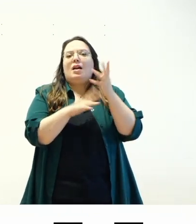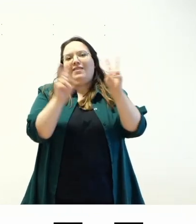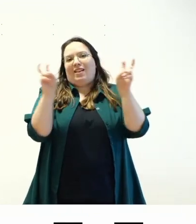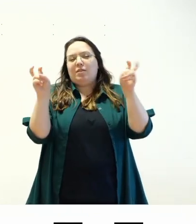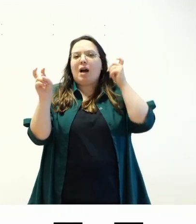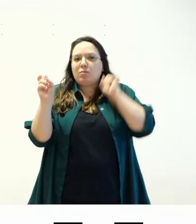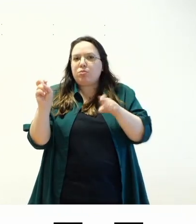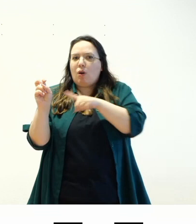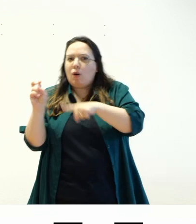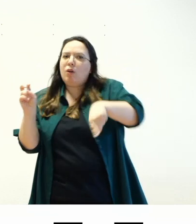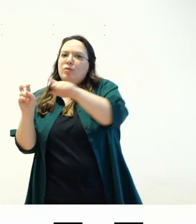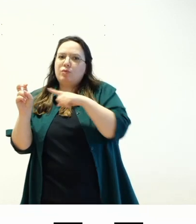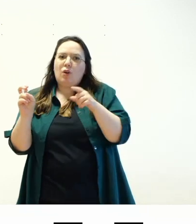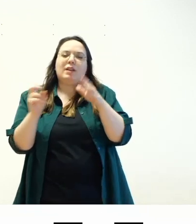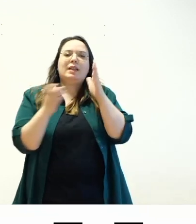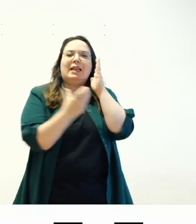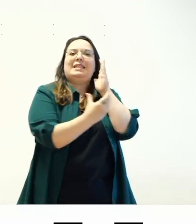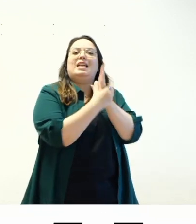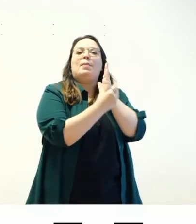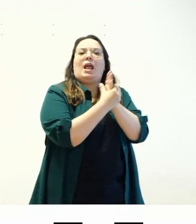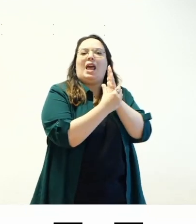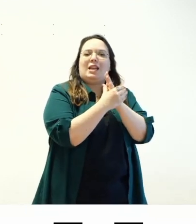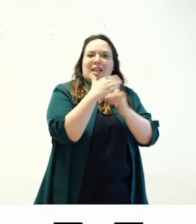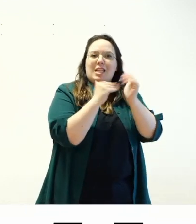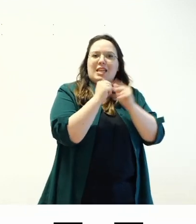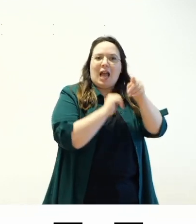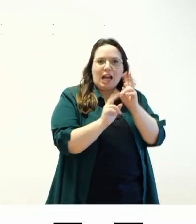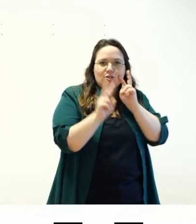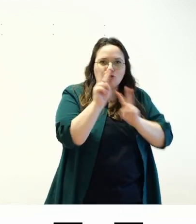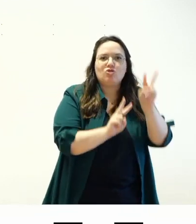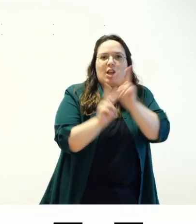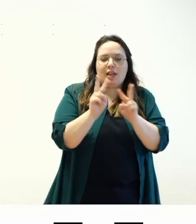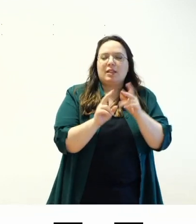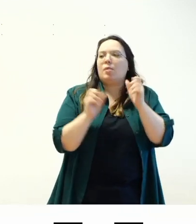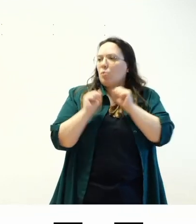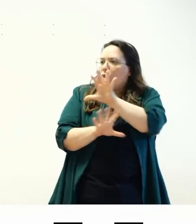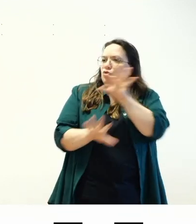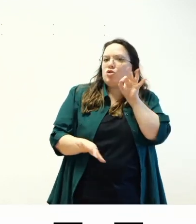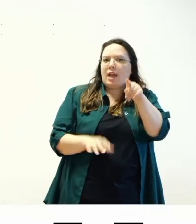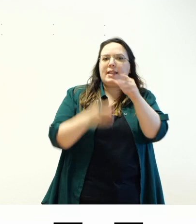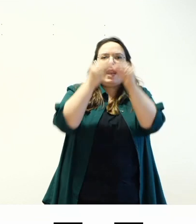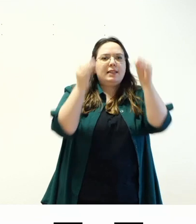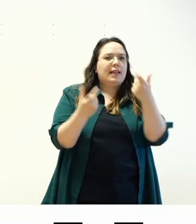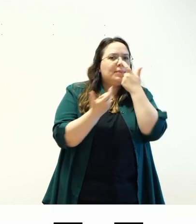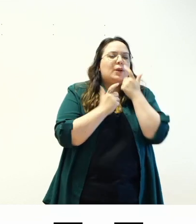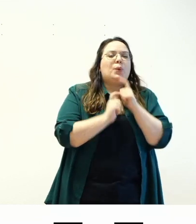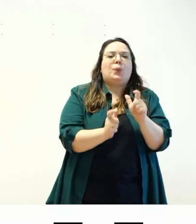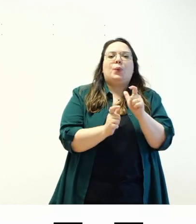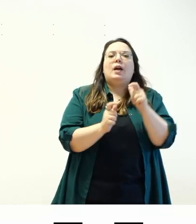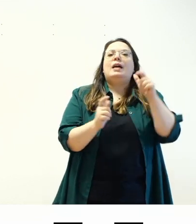cercarveli all'interno della directory cioè potete andare a scegliervi di vedere soltanto i temi che hanno il tag